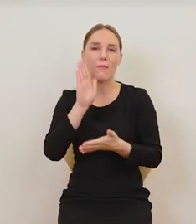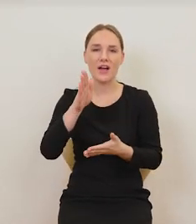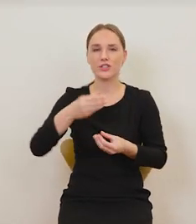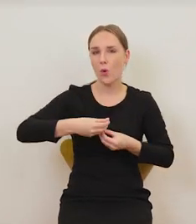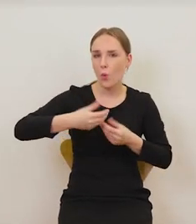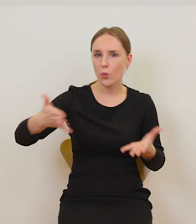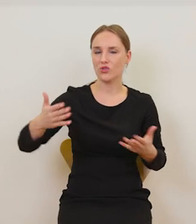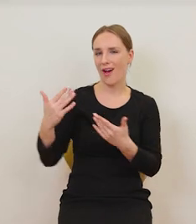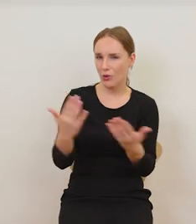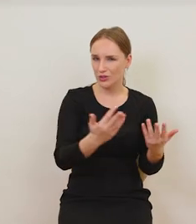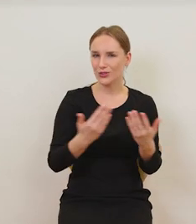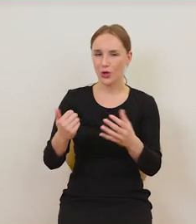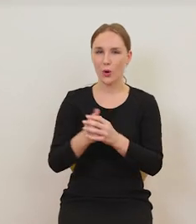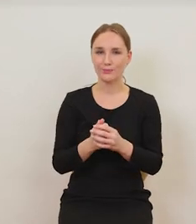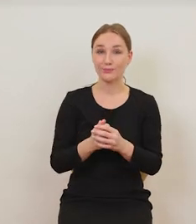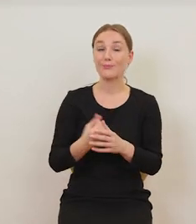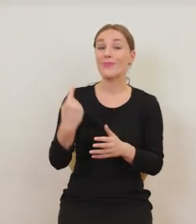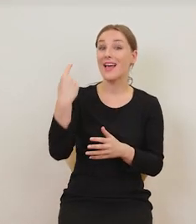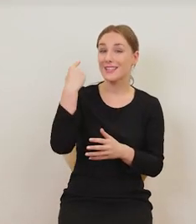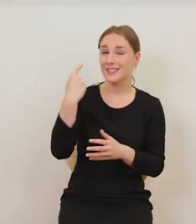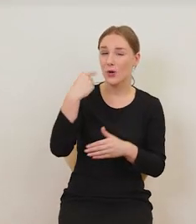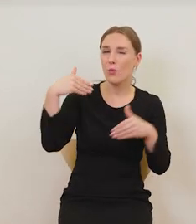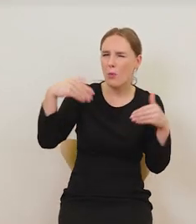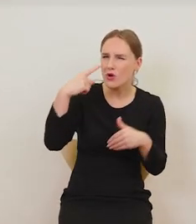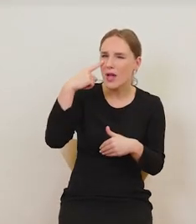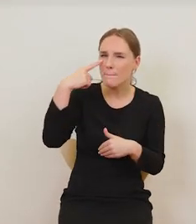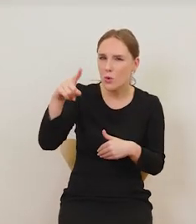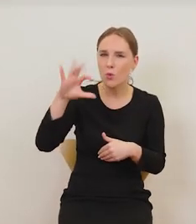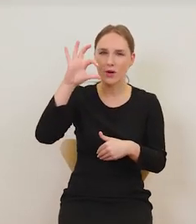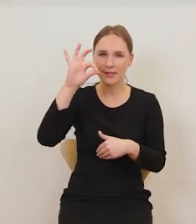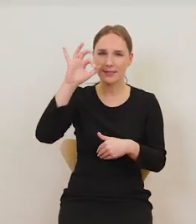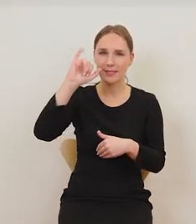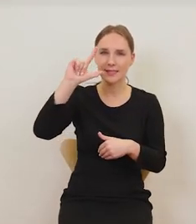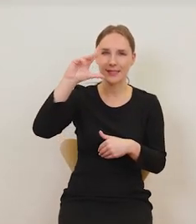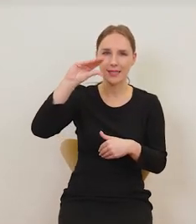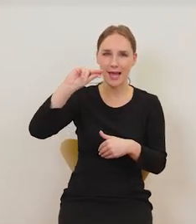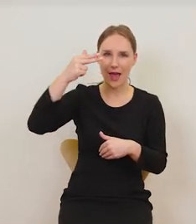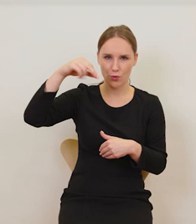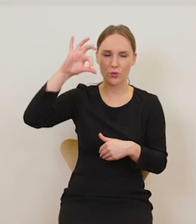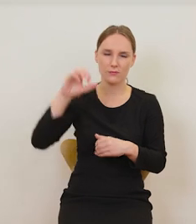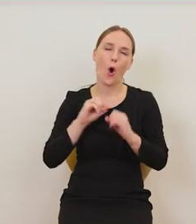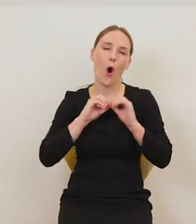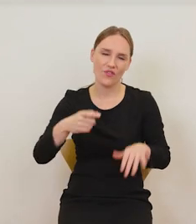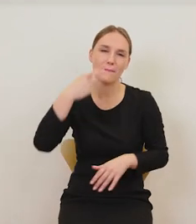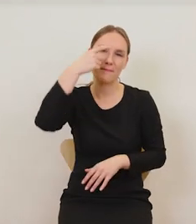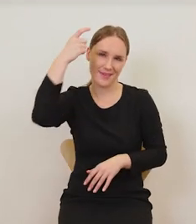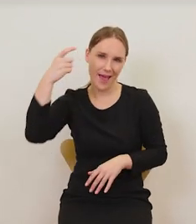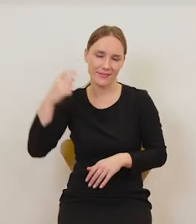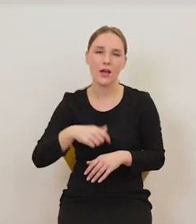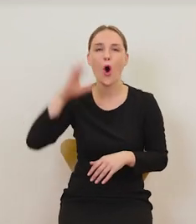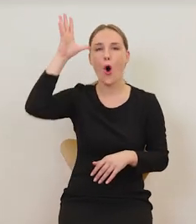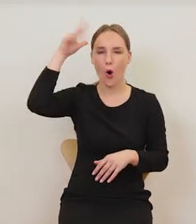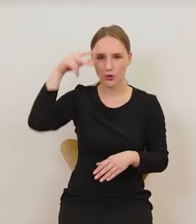piekli na ognisku. Tam w tyle również można zauważyć Sileniusa, oczywiście pijanego, jadącego na